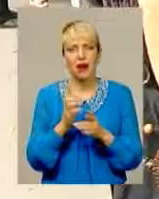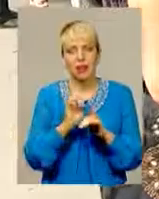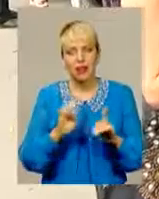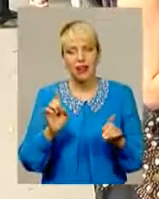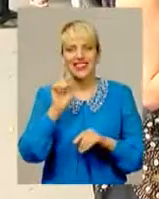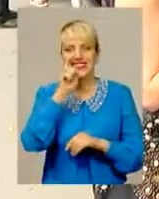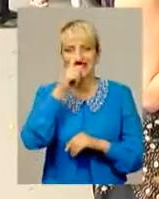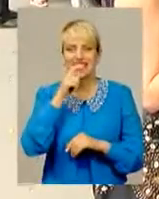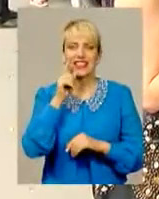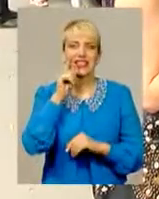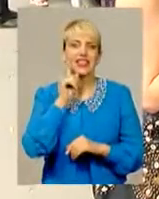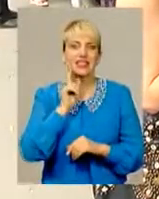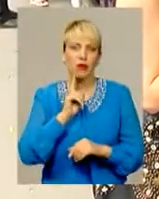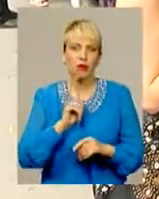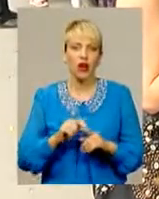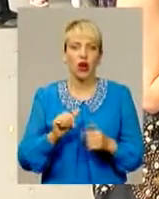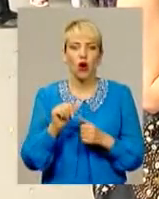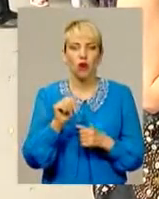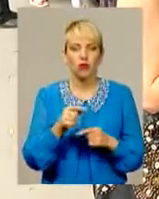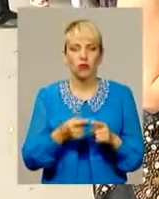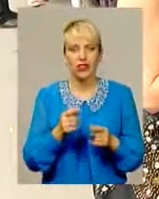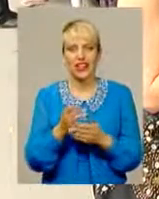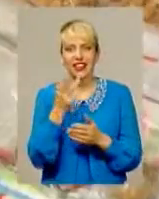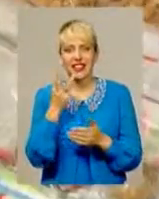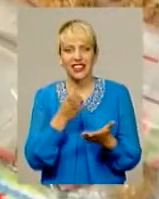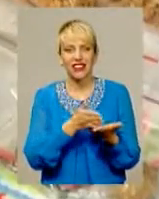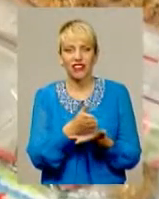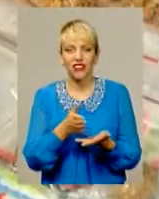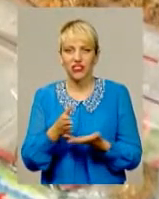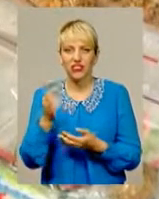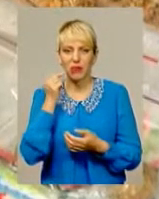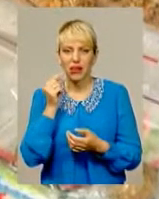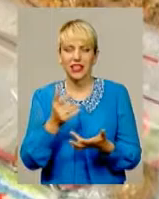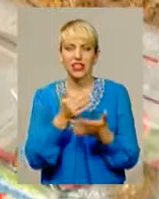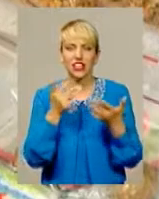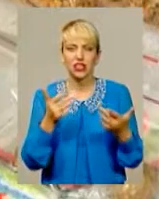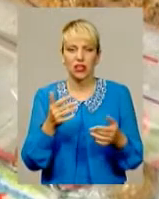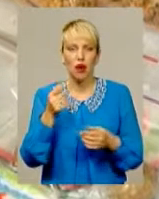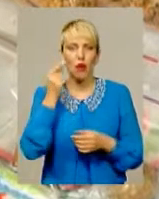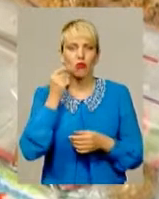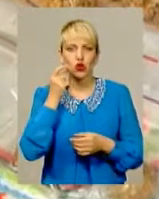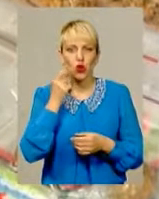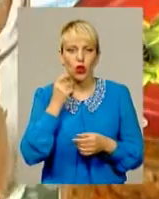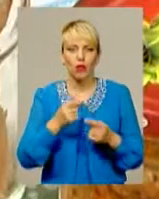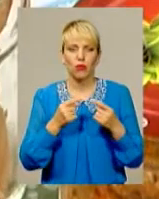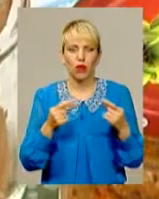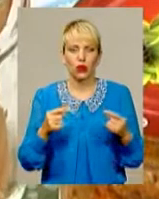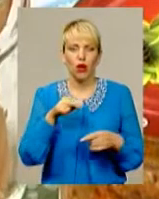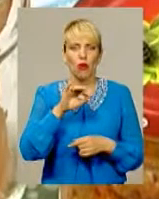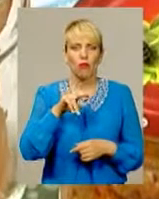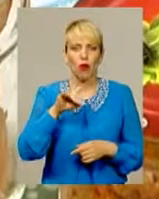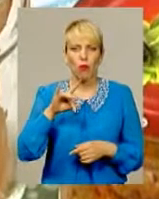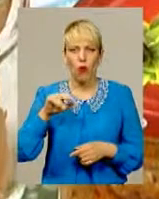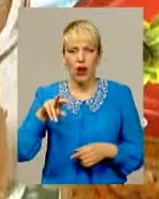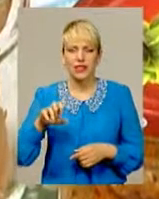смак. Окрім нього в пасічника є ще три види меду та різноманітні бджолопродукти. Прополіс, забрус із медом, консервований